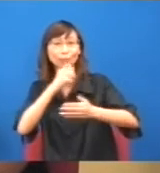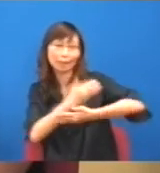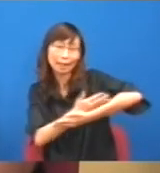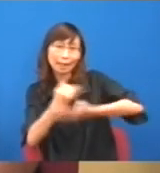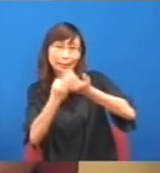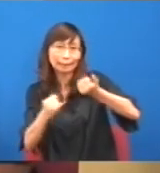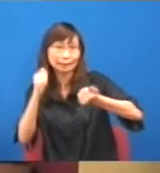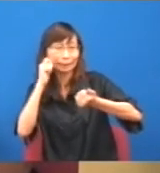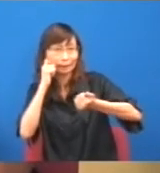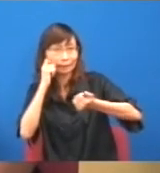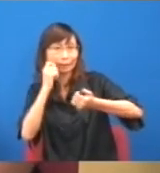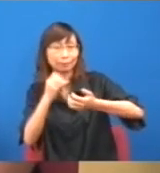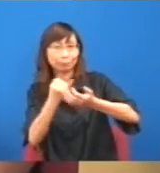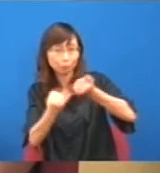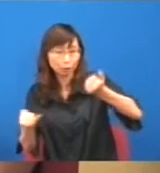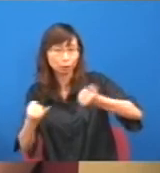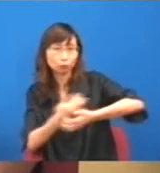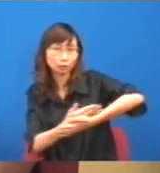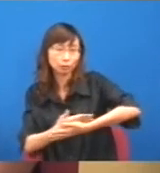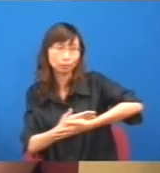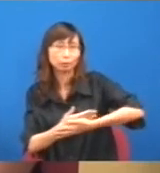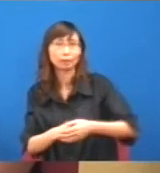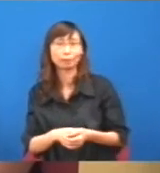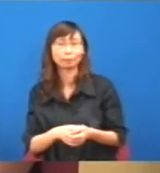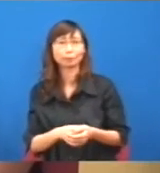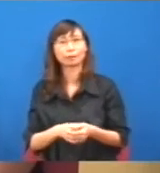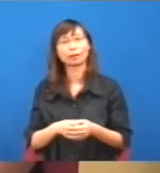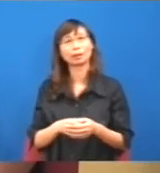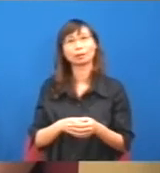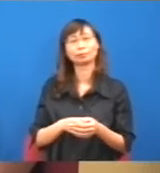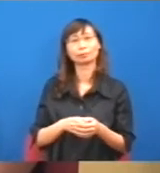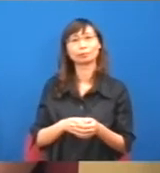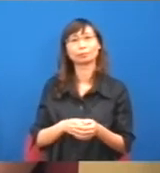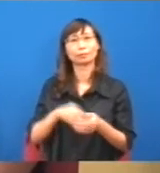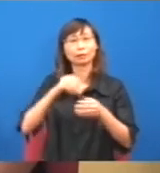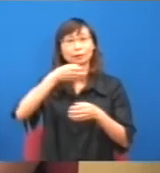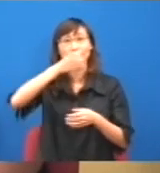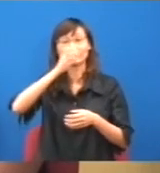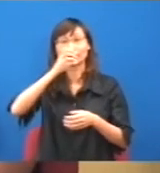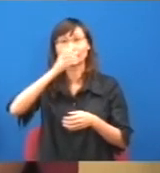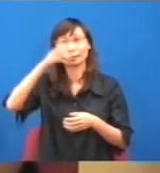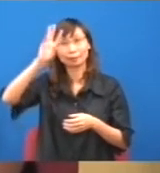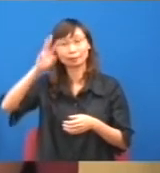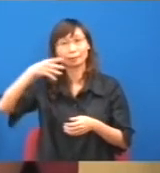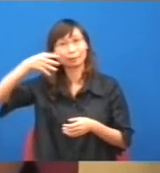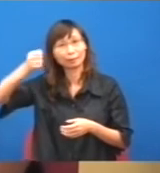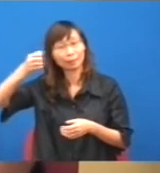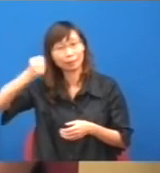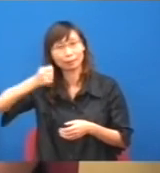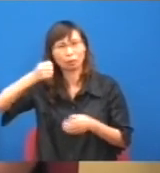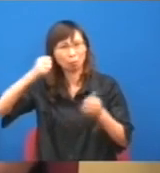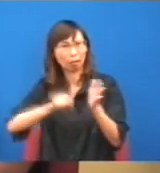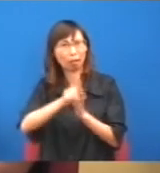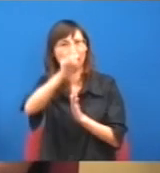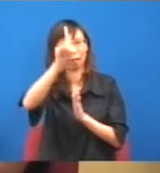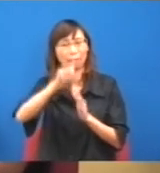尿片貴了那麼多,那些奶粉又貴了那麼多,那很明顯就是,已經不單止一些,普通人日常的消費,甚至